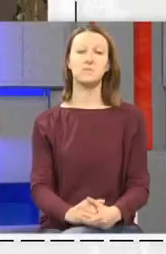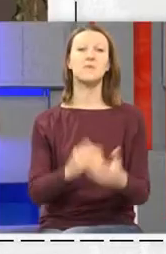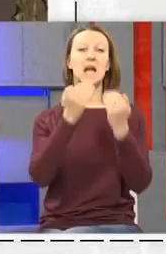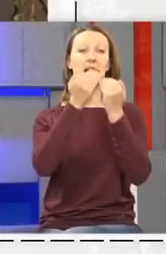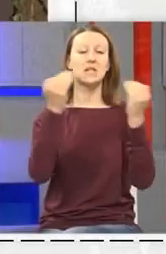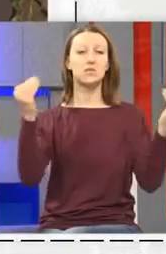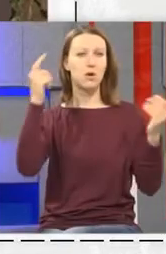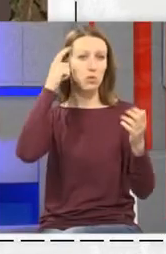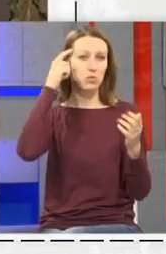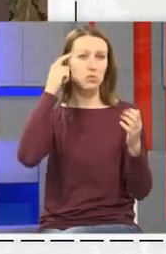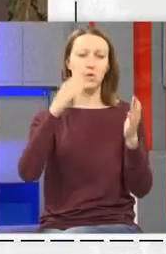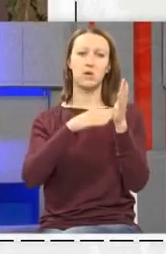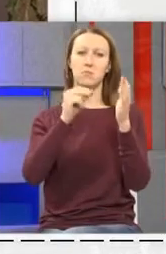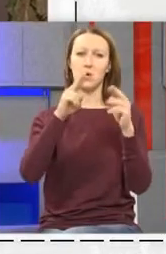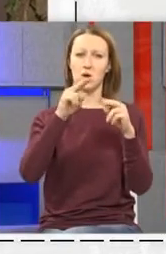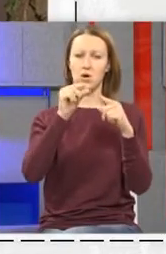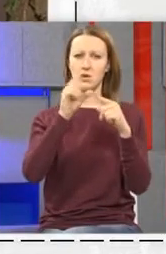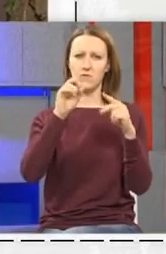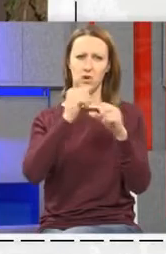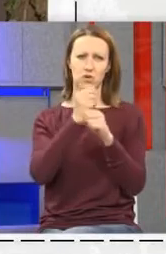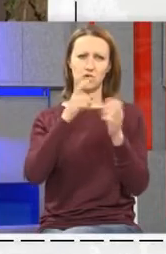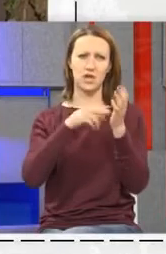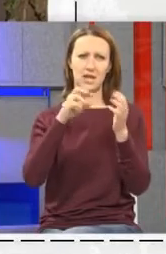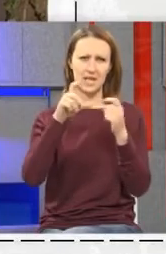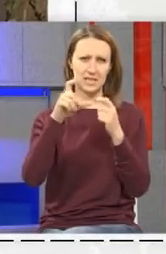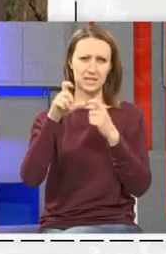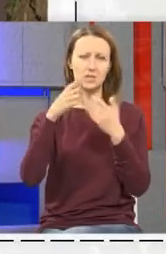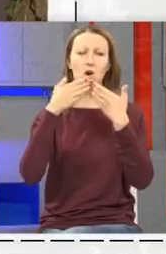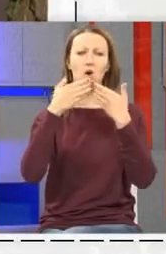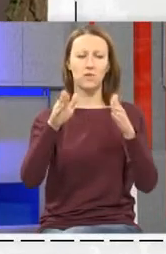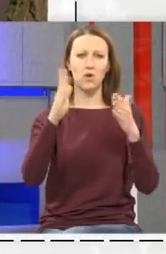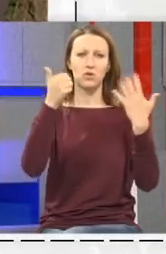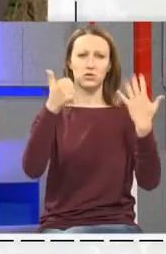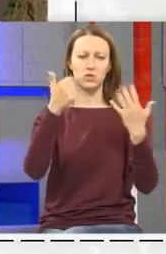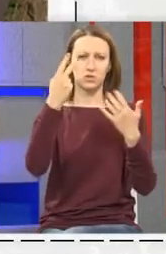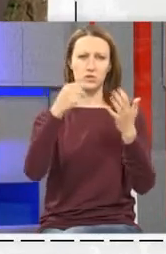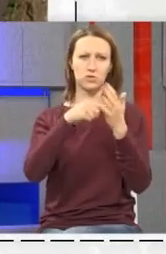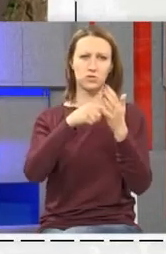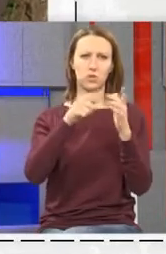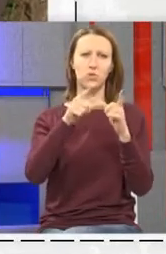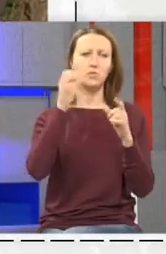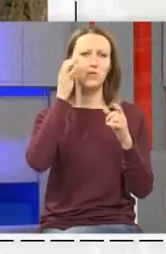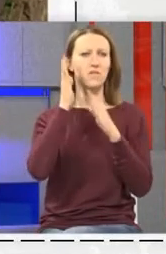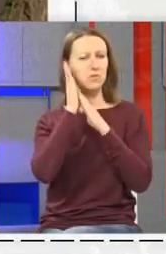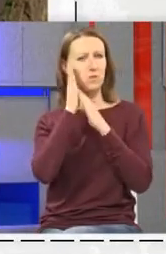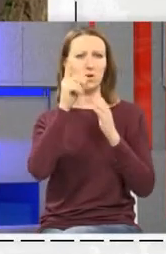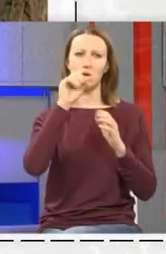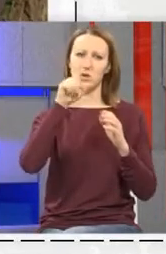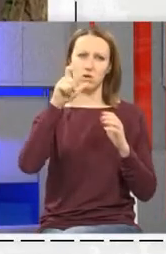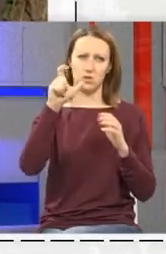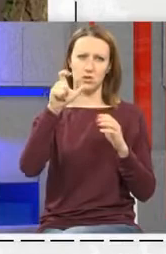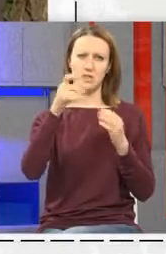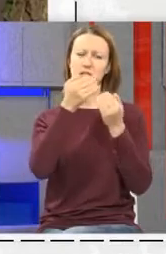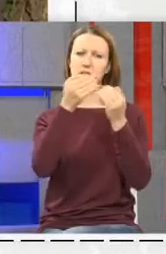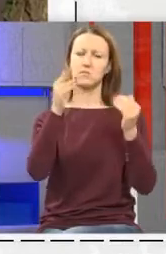Izložba skulptura Morphogenesis within Marija Devčića Otvorena je od 6. veljače U dnevnom boravku Rojca